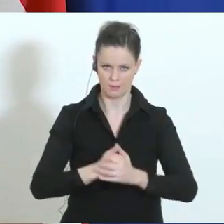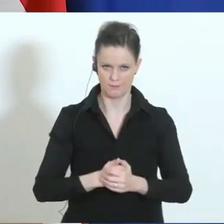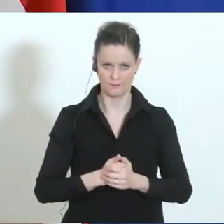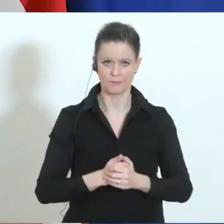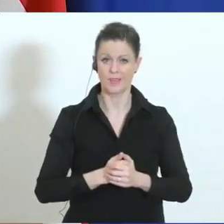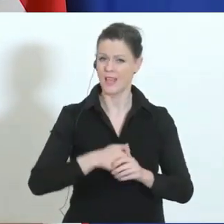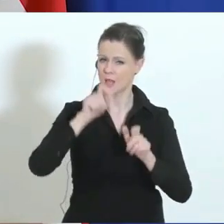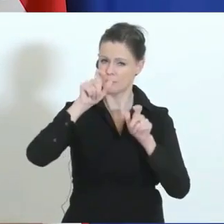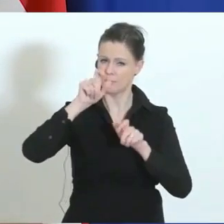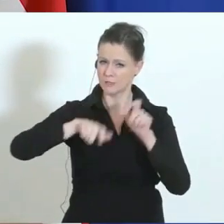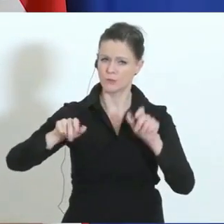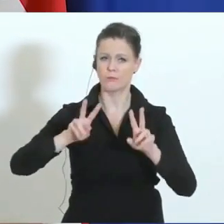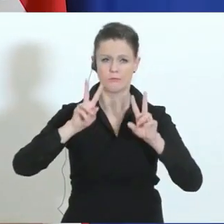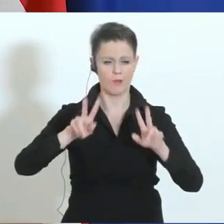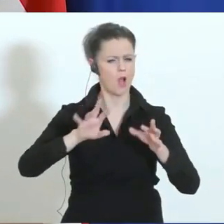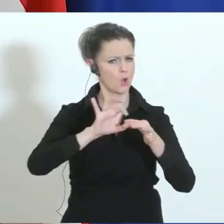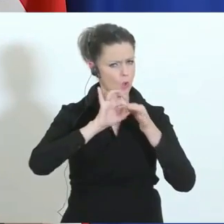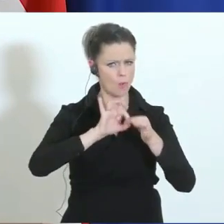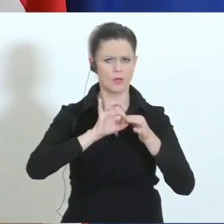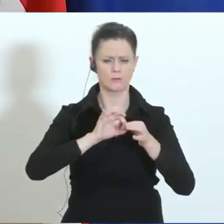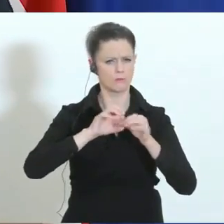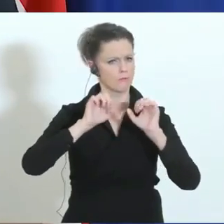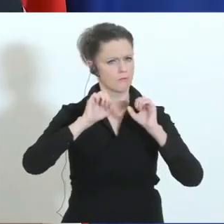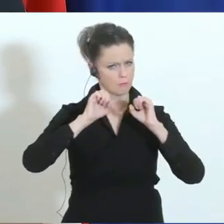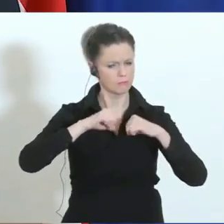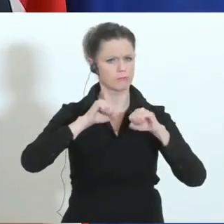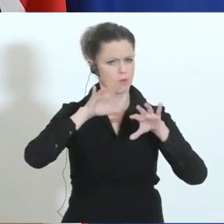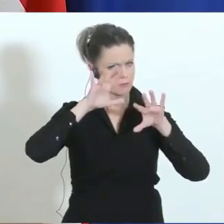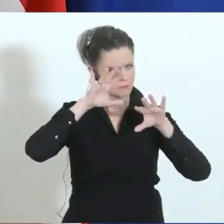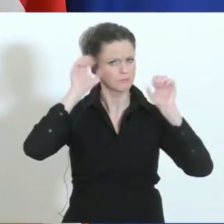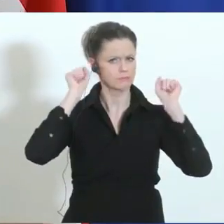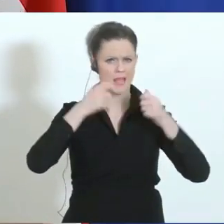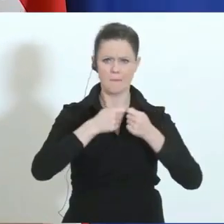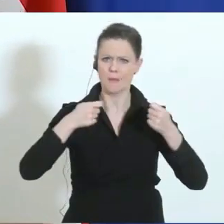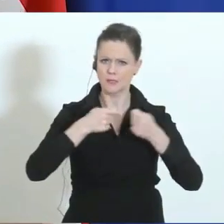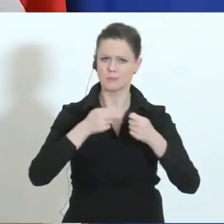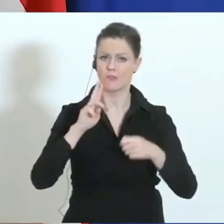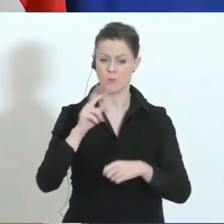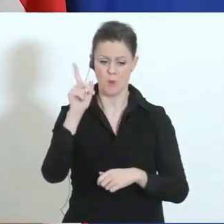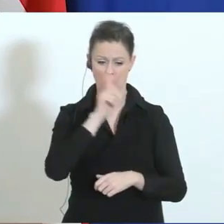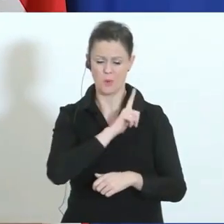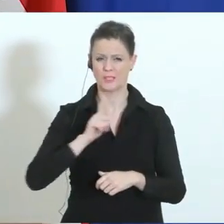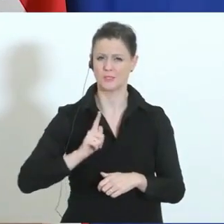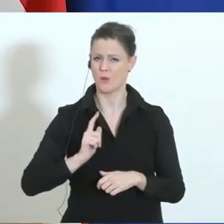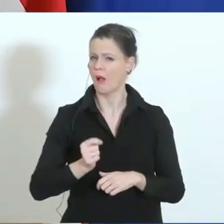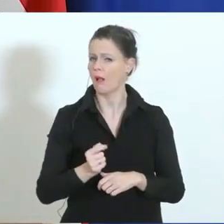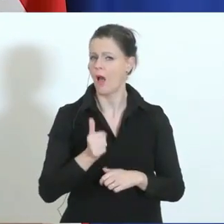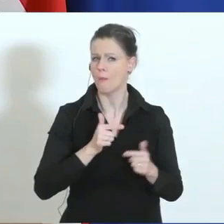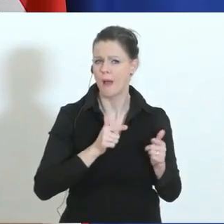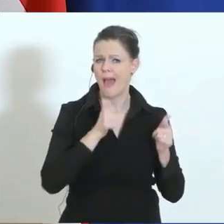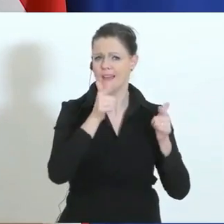kooperativ, verstehen die Maßnahmen. Die Polizei hat ganz wenige Einsätze gehabt, wo es notwendig war,